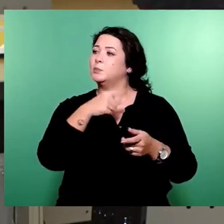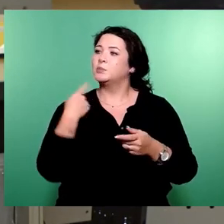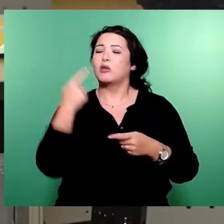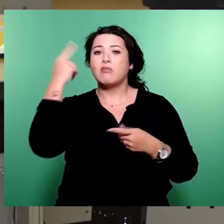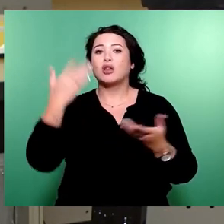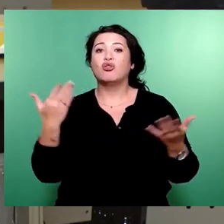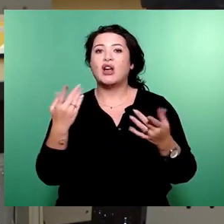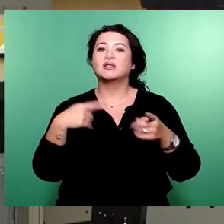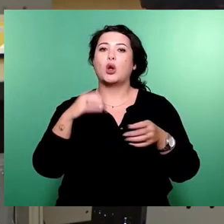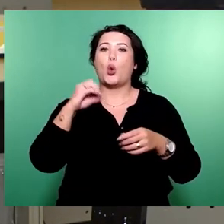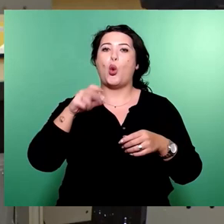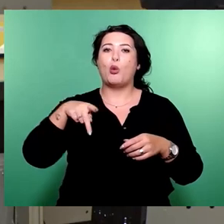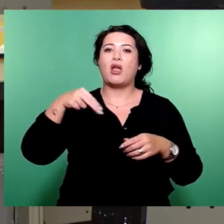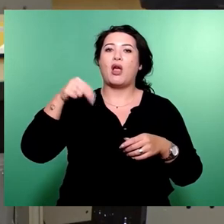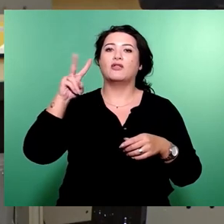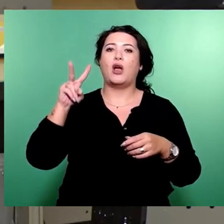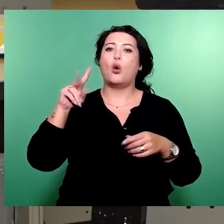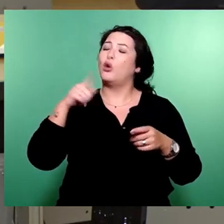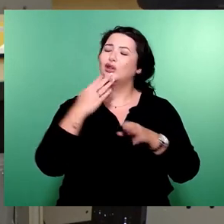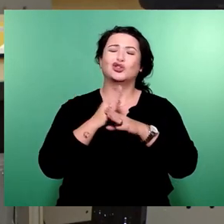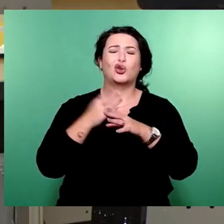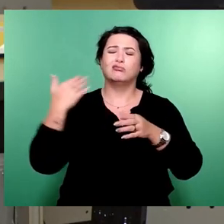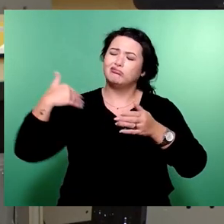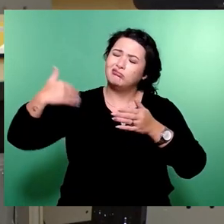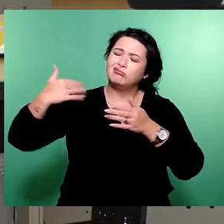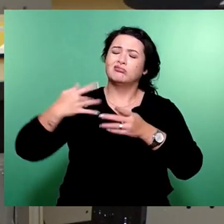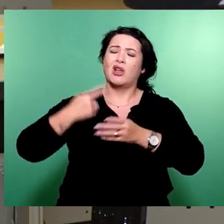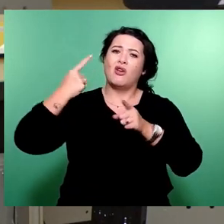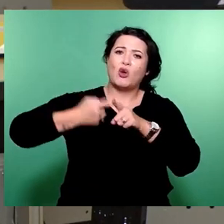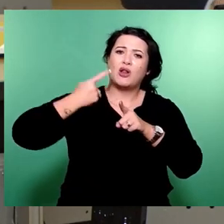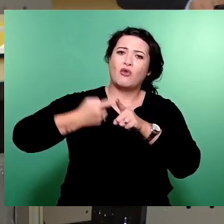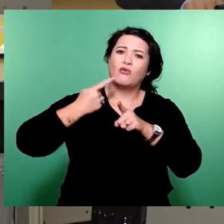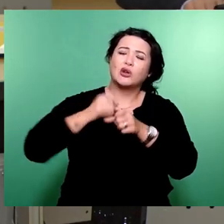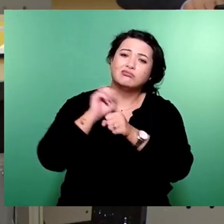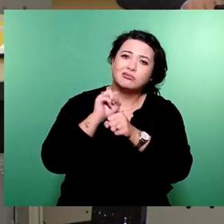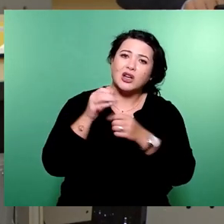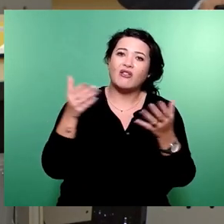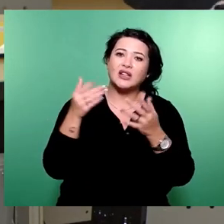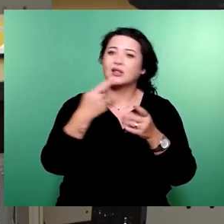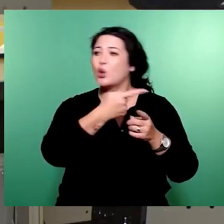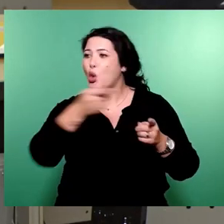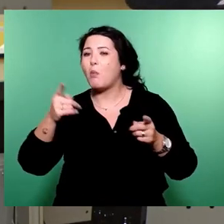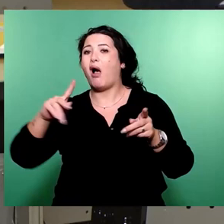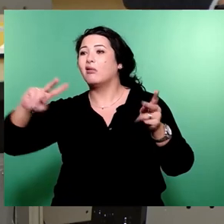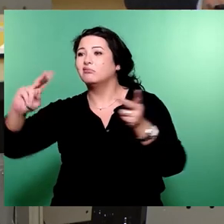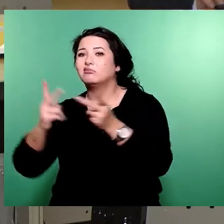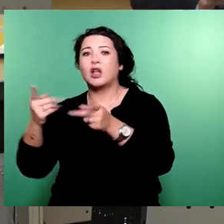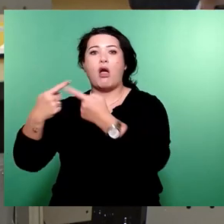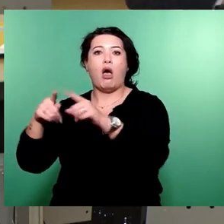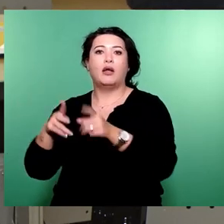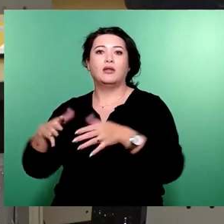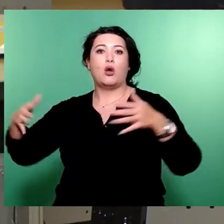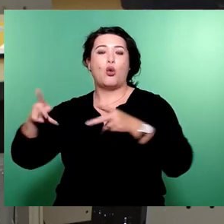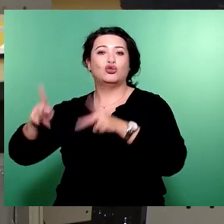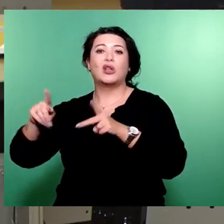wie wir es schon vor Jahren fordern, finanziert werden muss, wie es auch in allen anderen deutschen Großstädten erforderlich ist. Und dafür